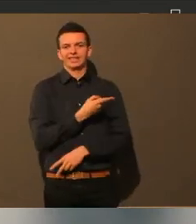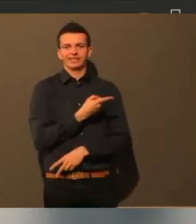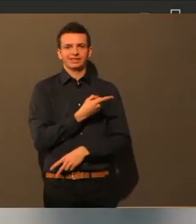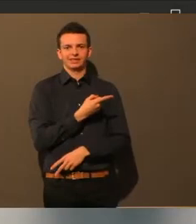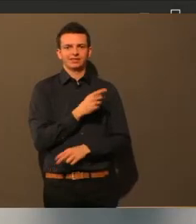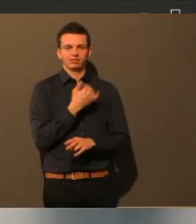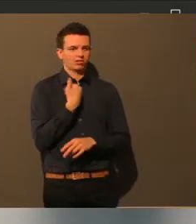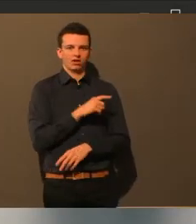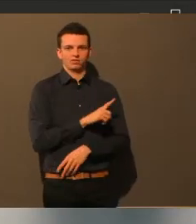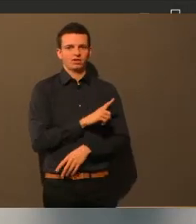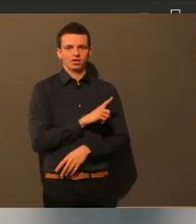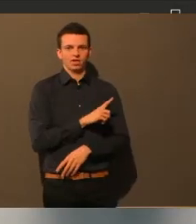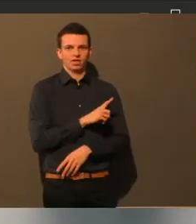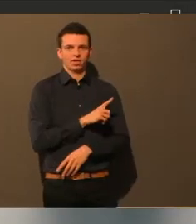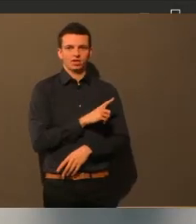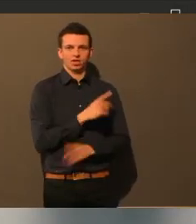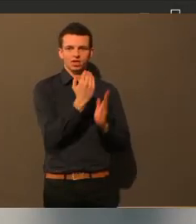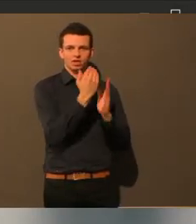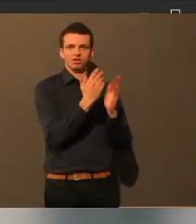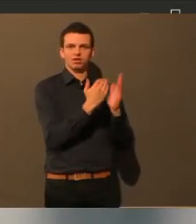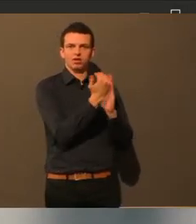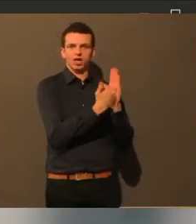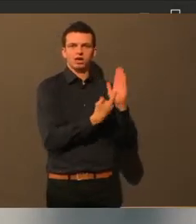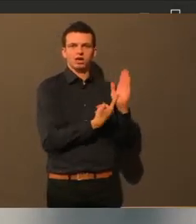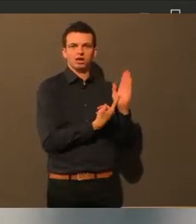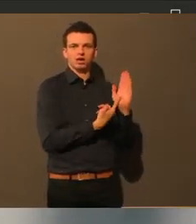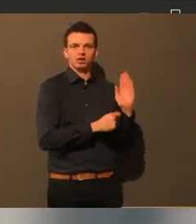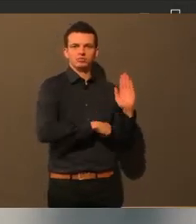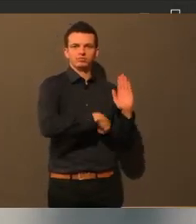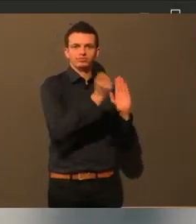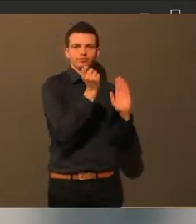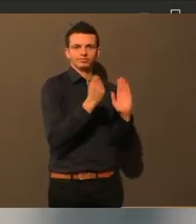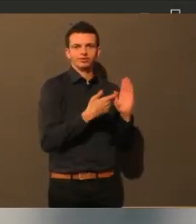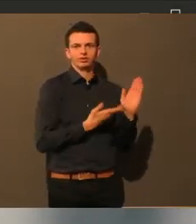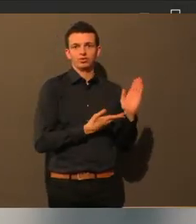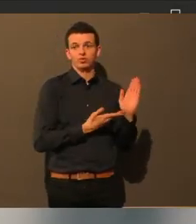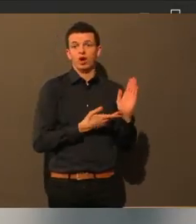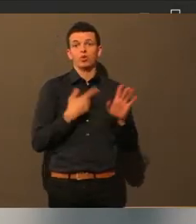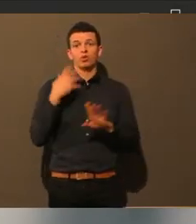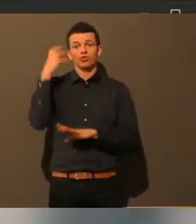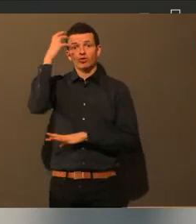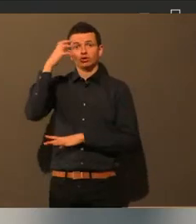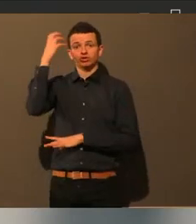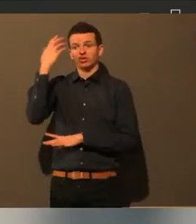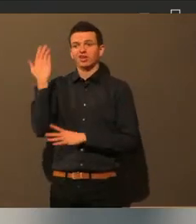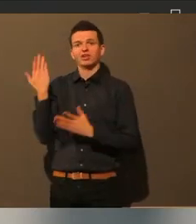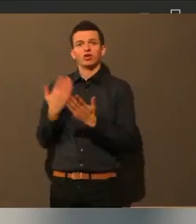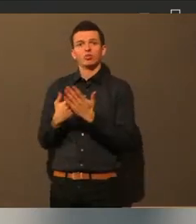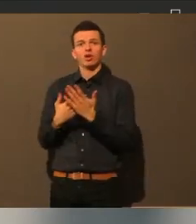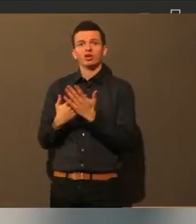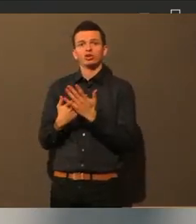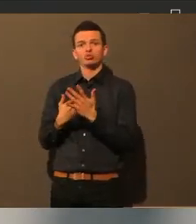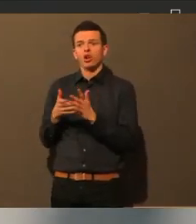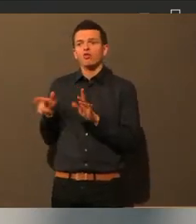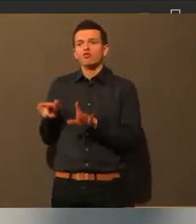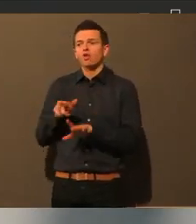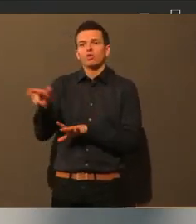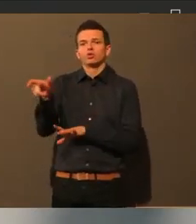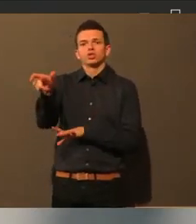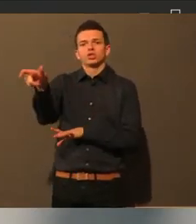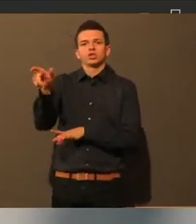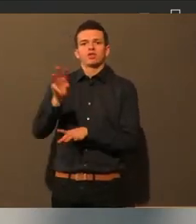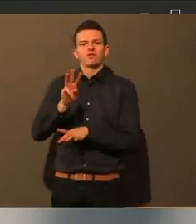geht oder joggen geht oder so. Und das wäre, glaube ich, für die allermeisten nicht nachvollziehbar, warum, wenn man an der frischen